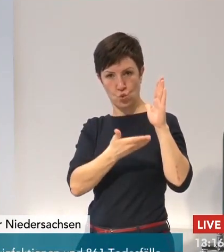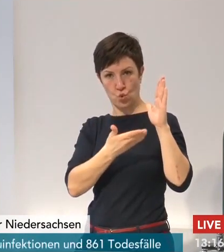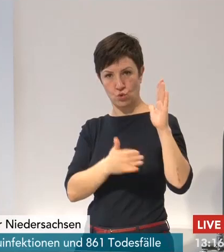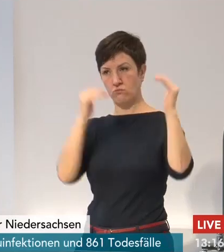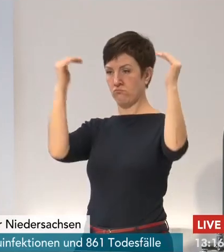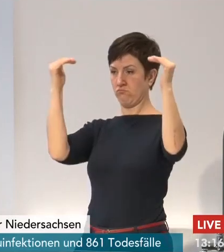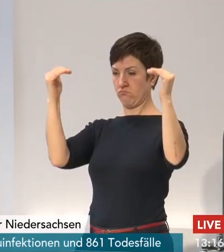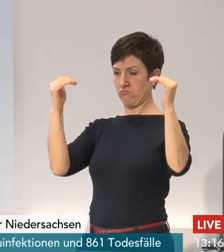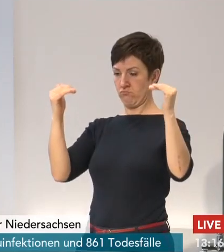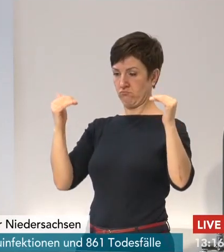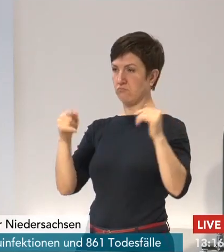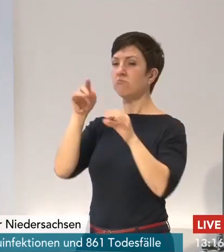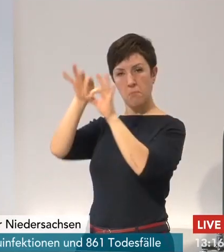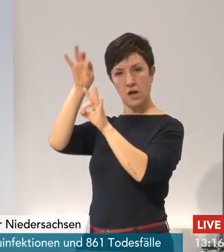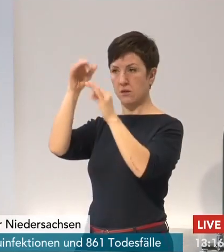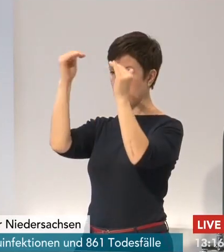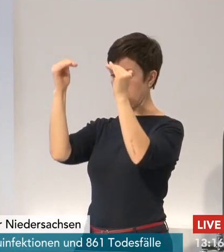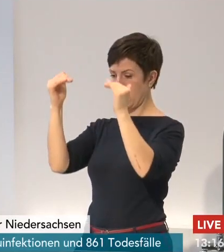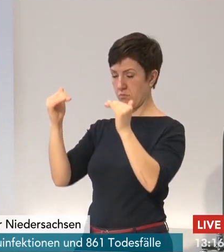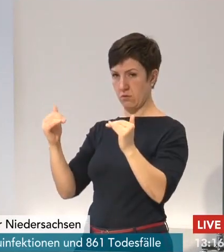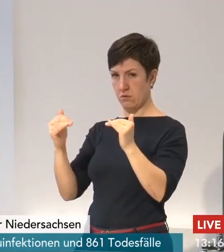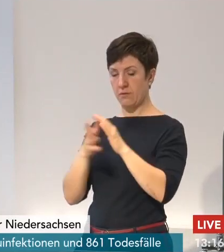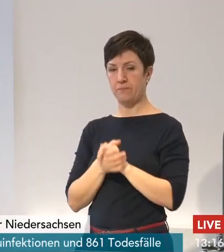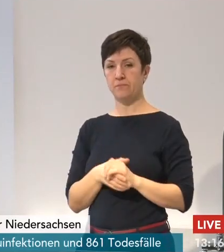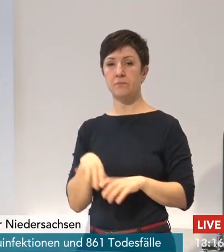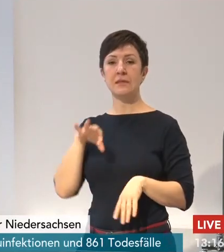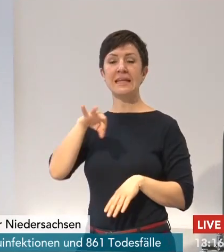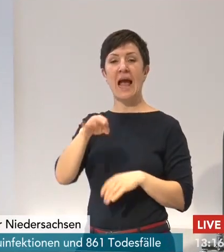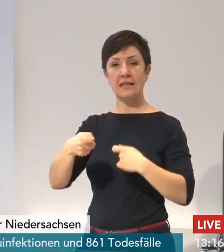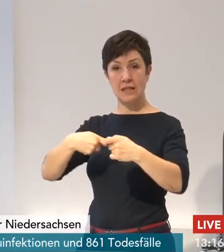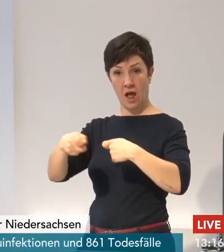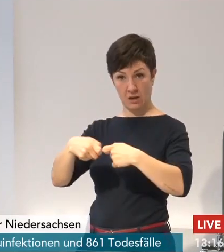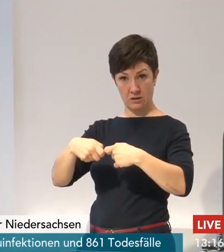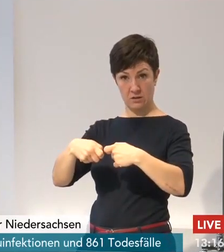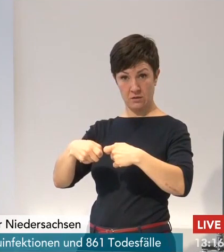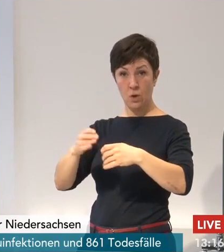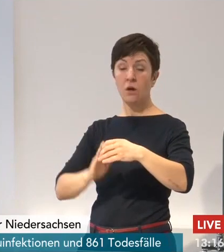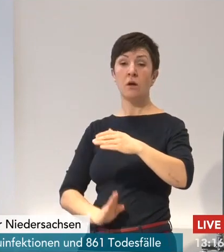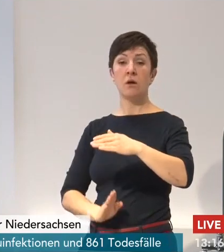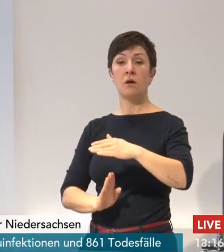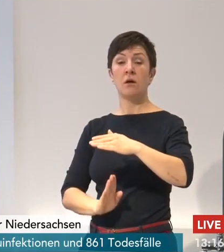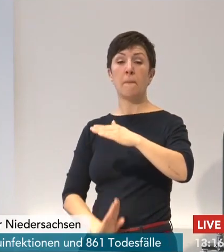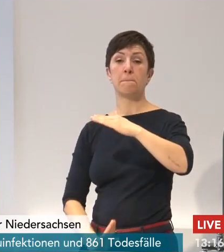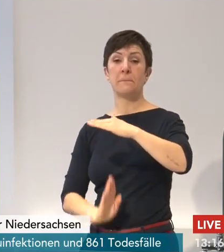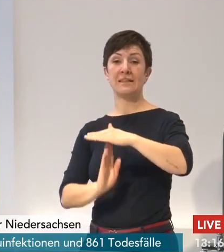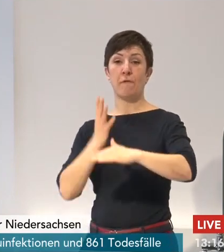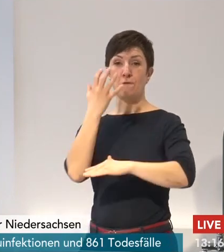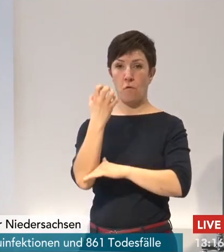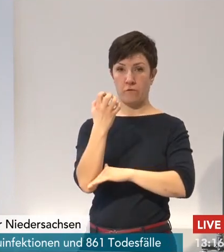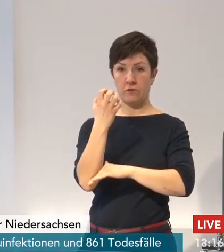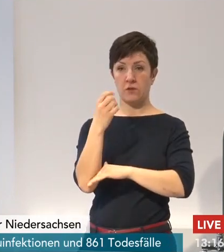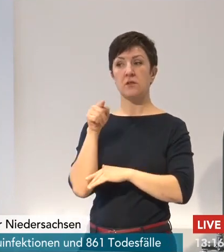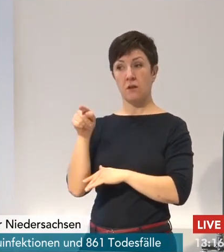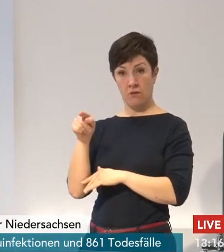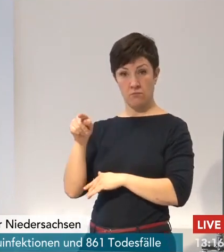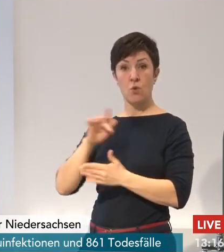Branchen nur so viel der Einzelhandel soll bei einem Inzidenzwert unter 50 mit erhöhten Anforderungen an das Hygienekonzept öffnen